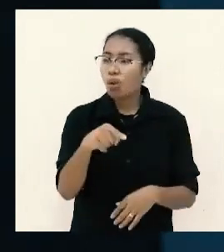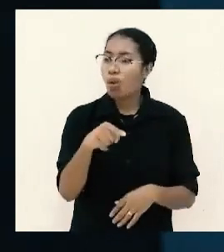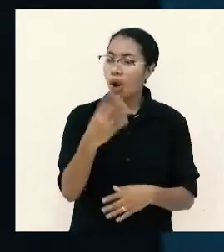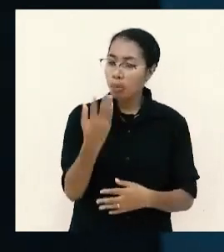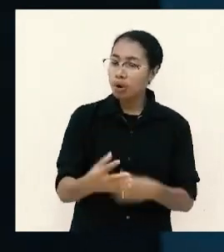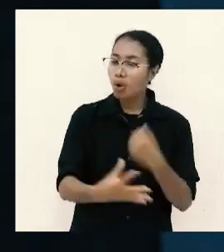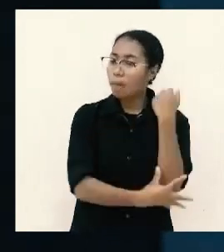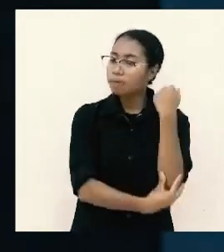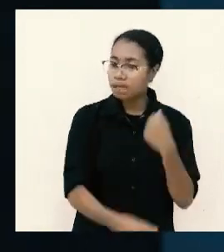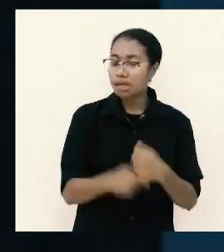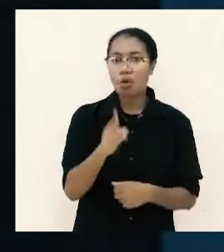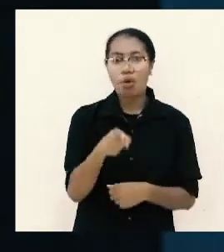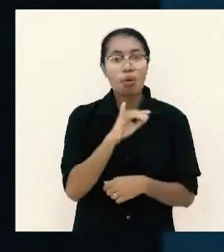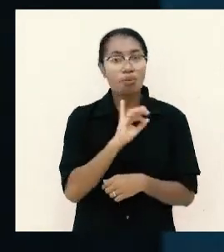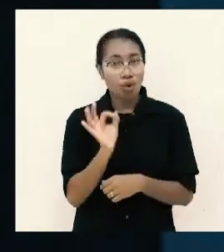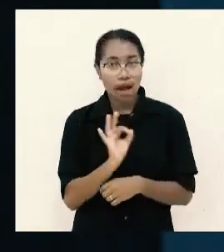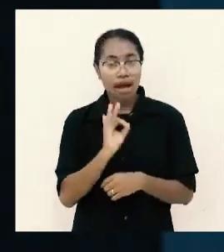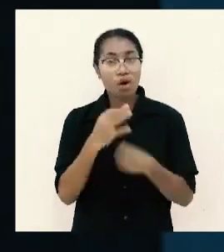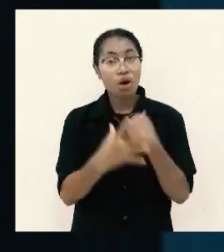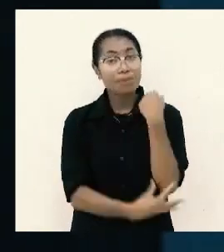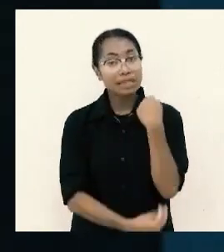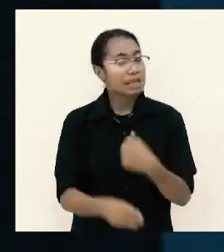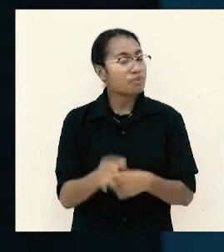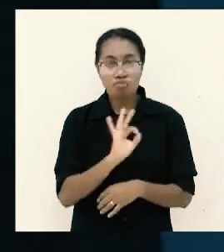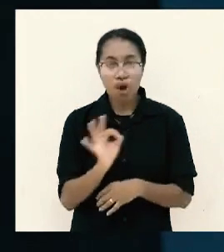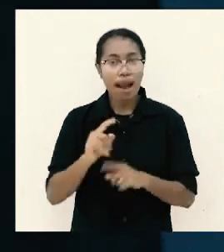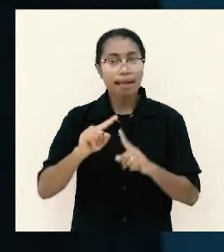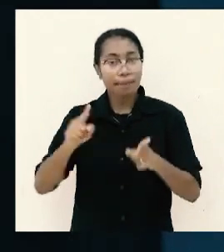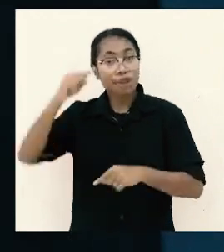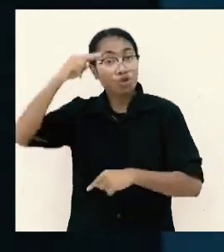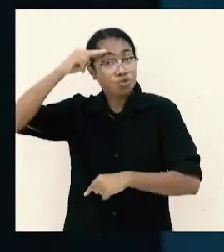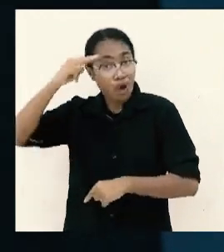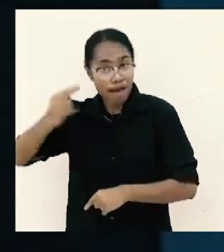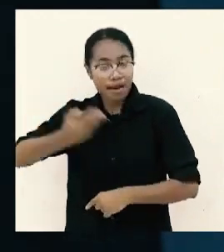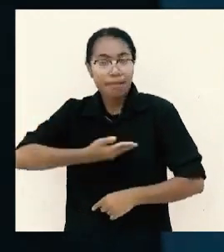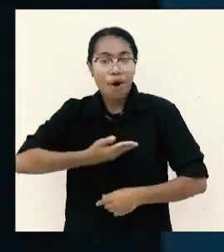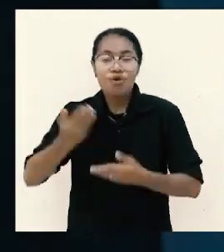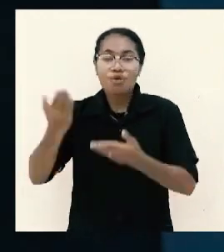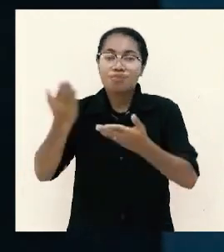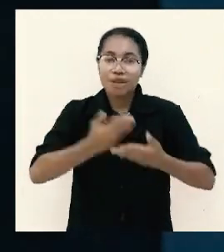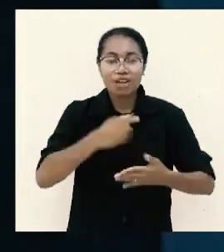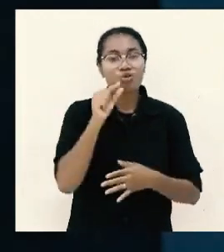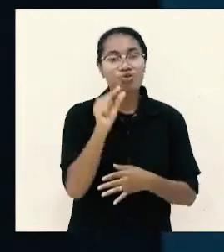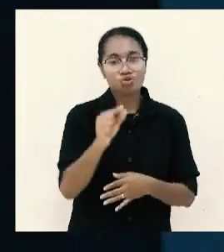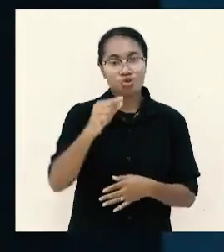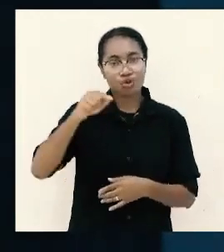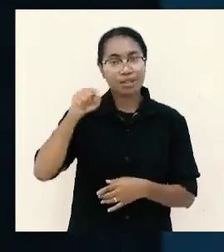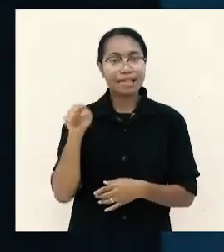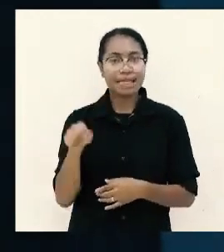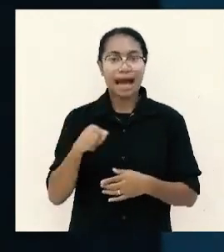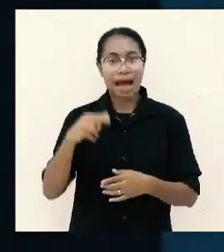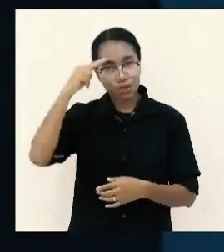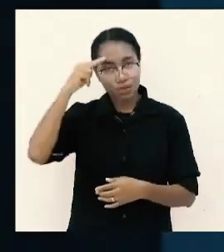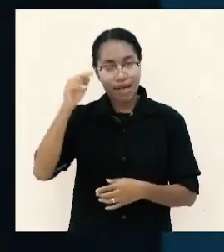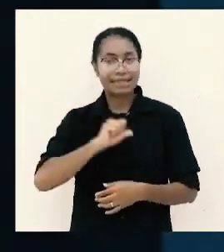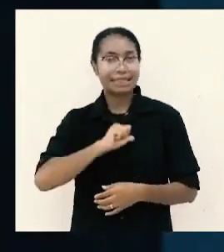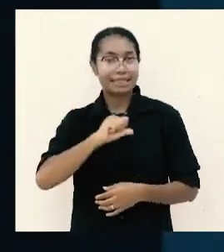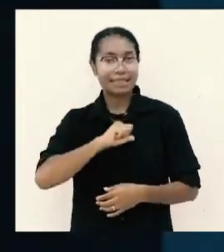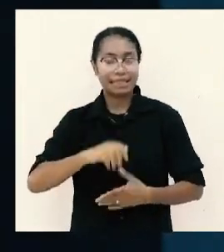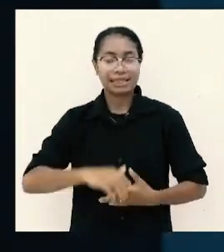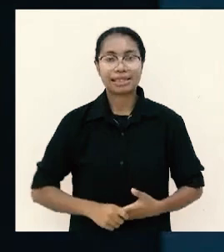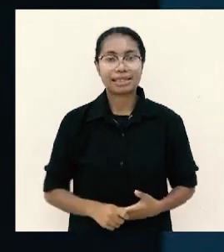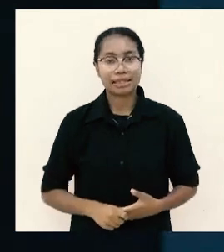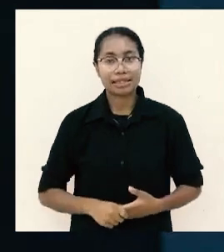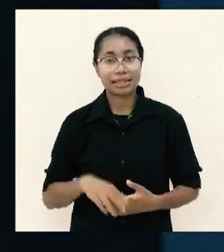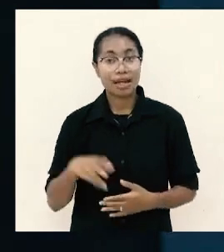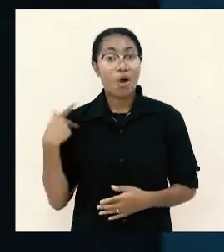miskin itu tapi juga Tuhan menganggap Anda memberi untuk dia kalau kita